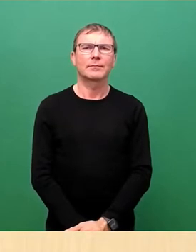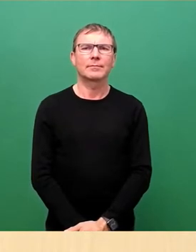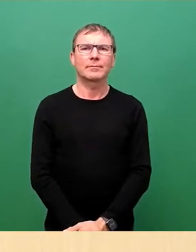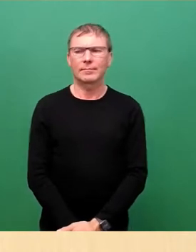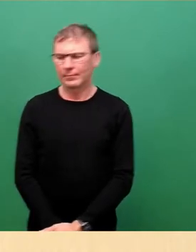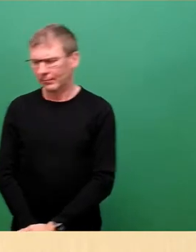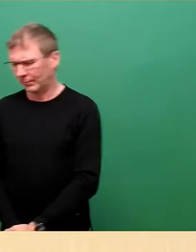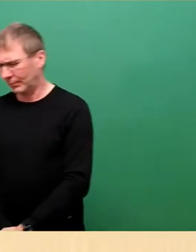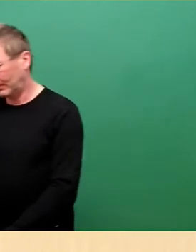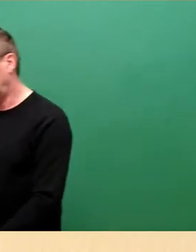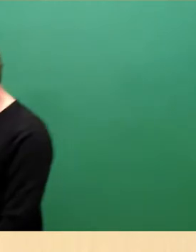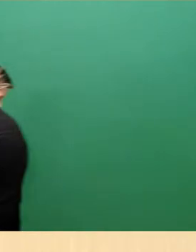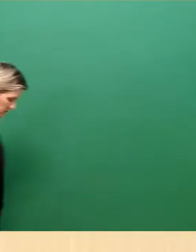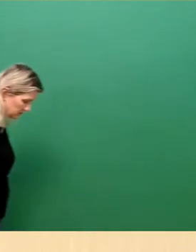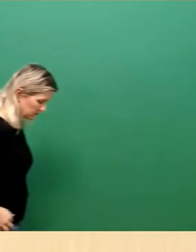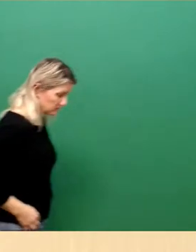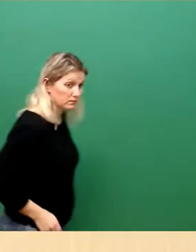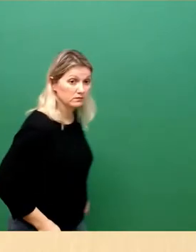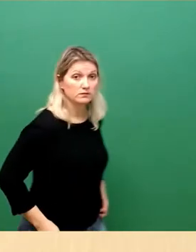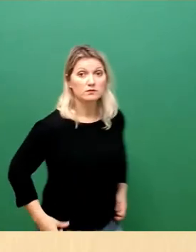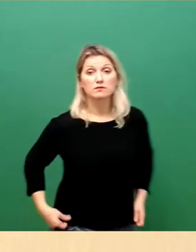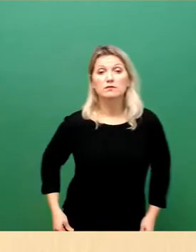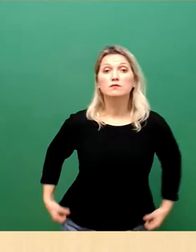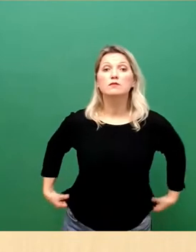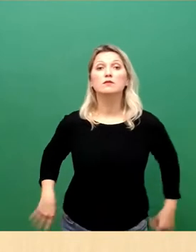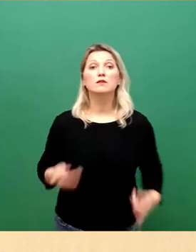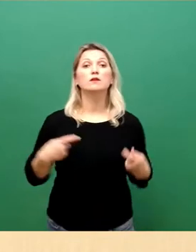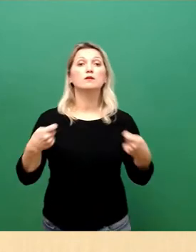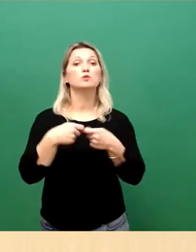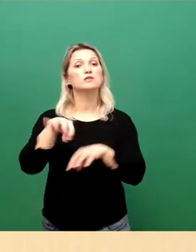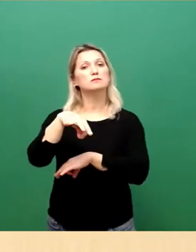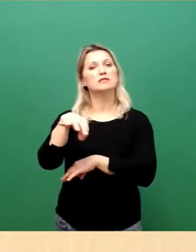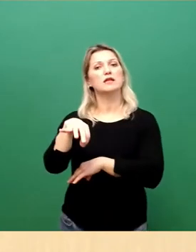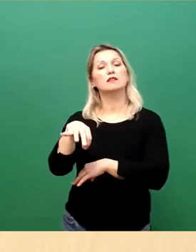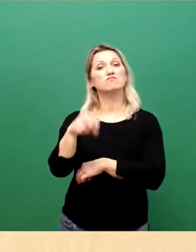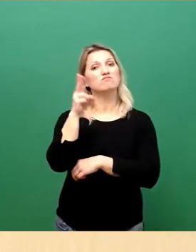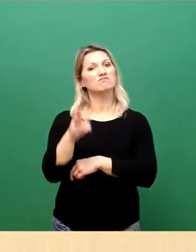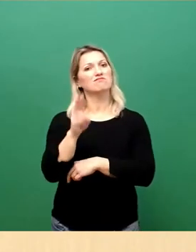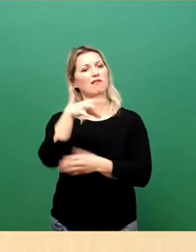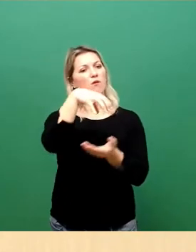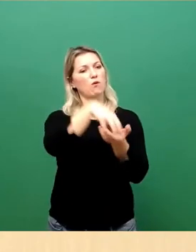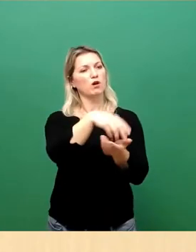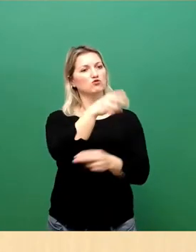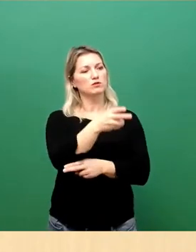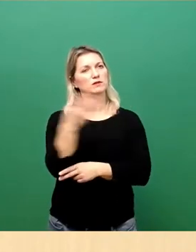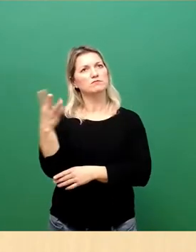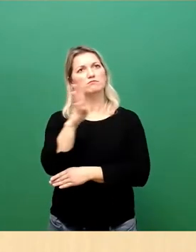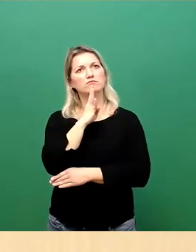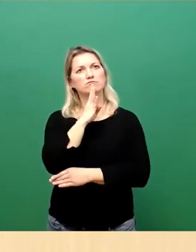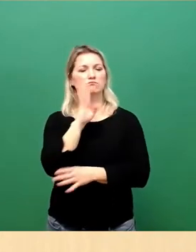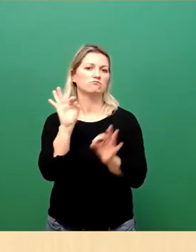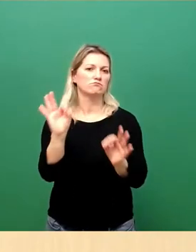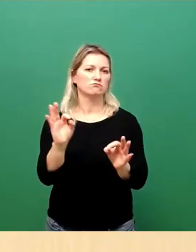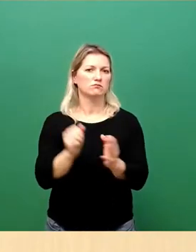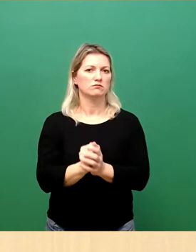Ich glaube, der Bundespräsident hat am richtigen Ort die richtigen Worte gefunden. Die absolute Mehrheit der Dresdnerinnen und